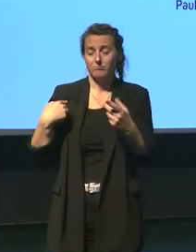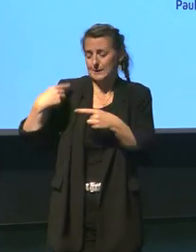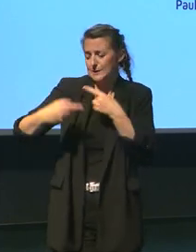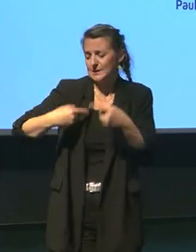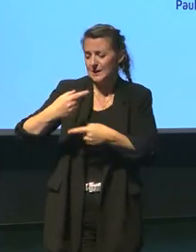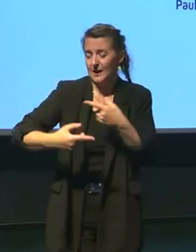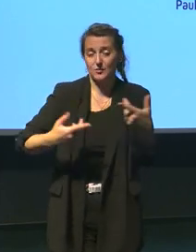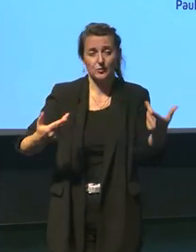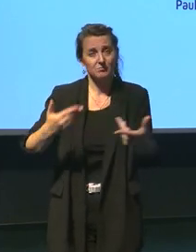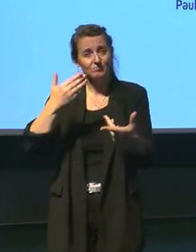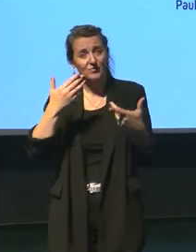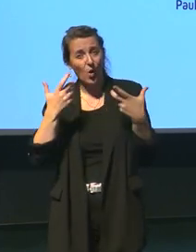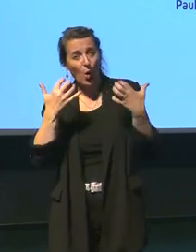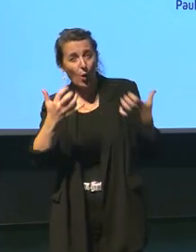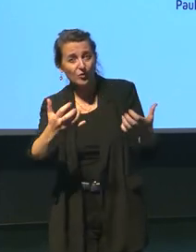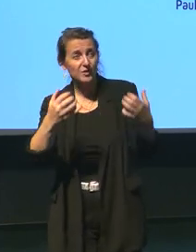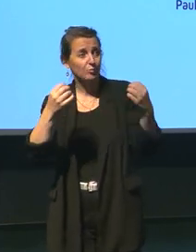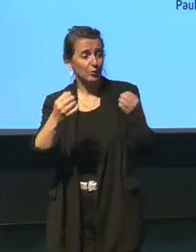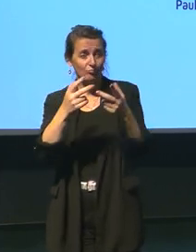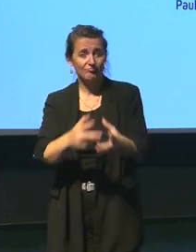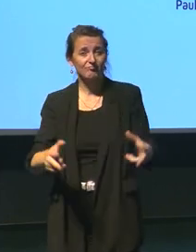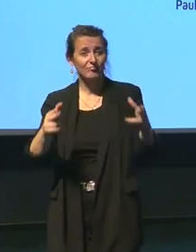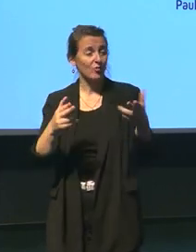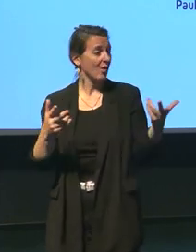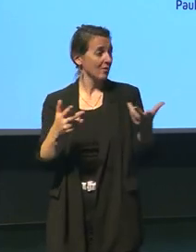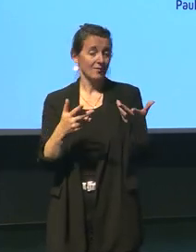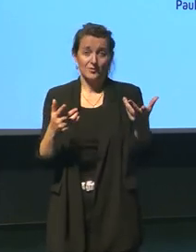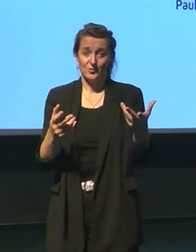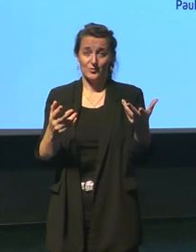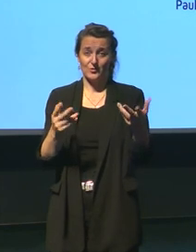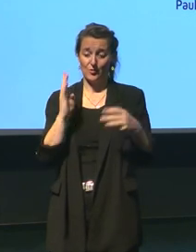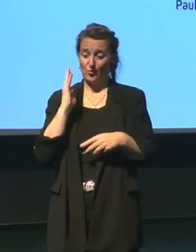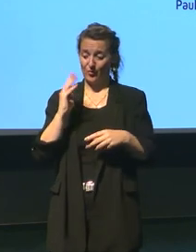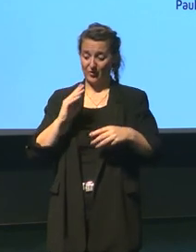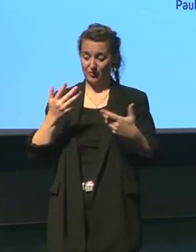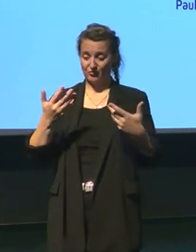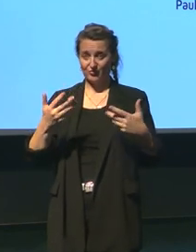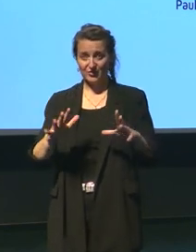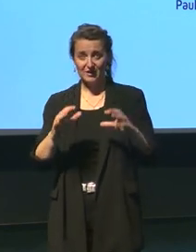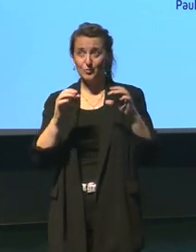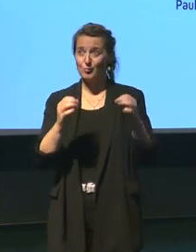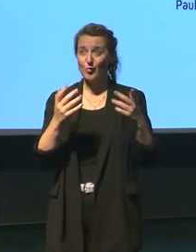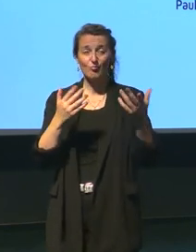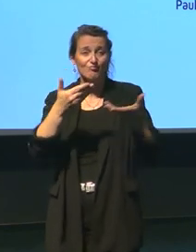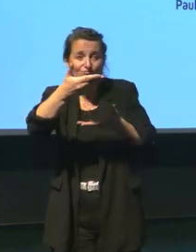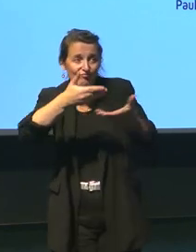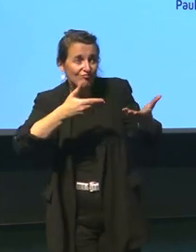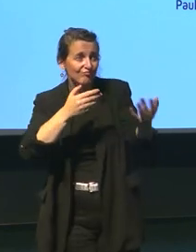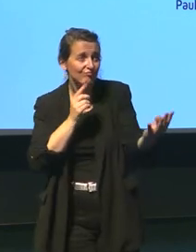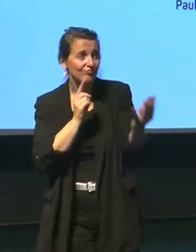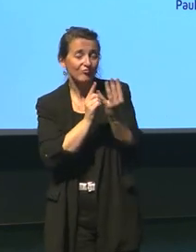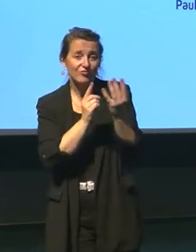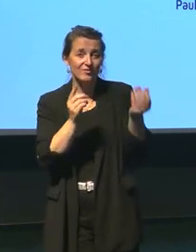si vous voulez on va prendre aussi un temps juste à la fin de cette conférence donc si vous voulez échanger avec